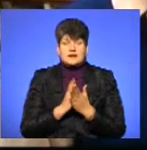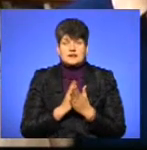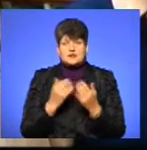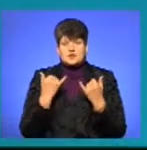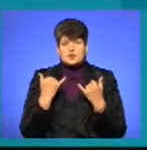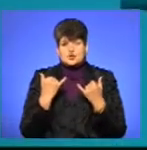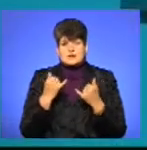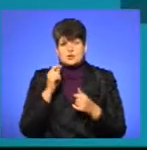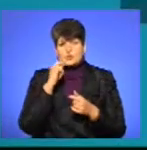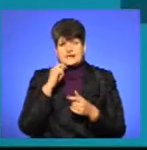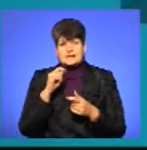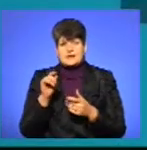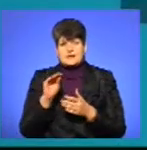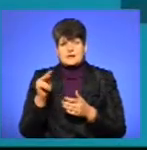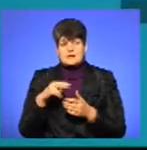українських авторів.